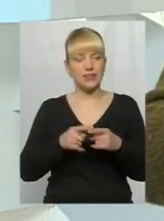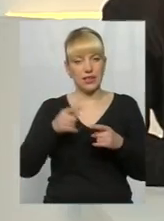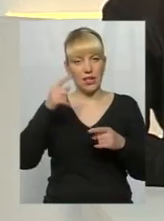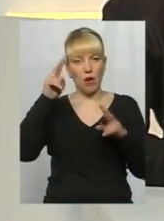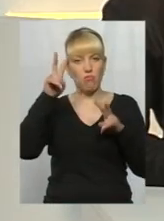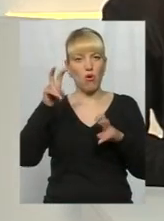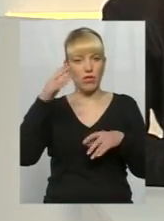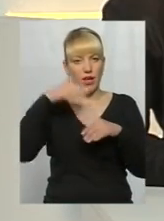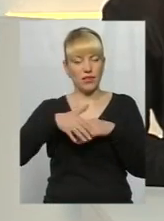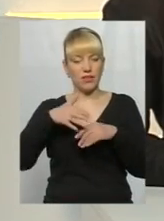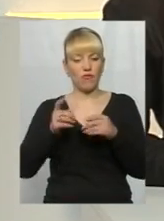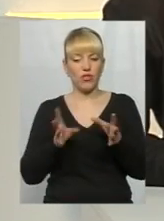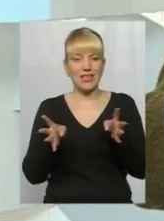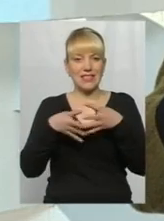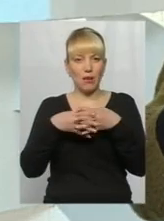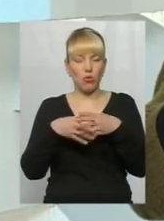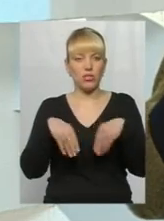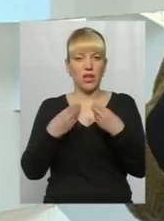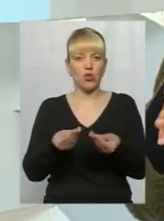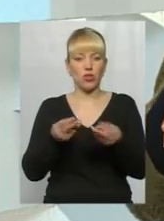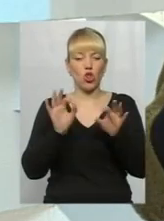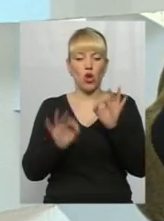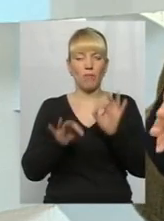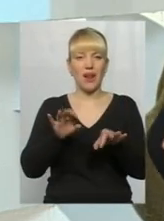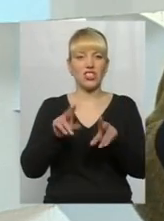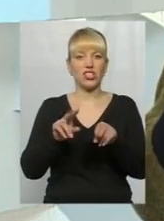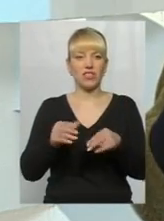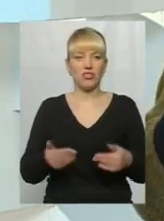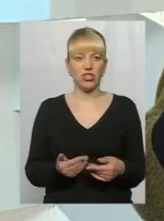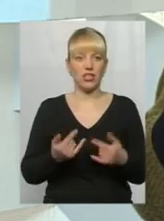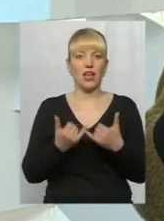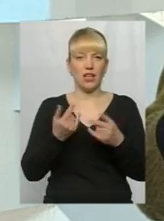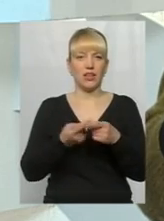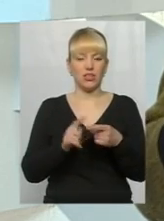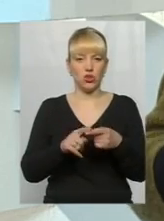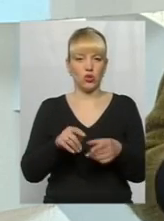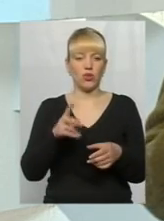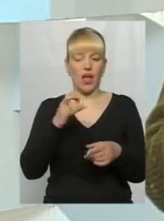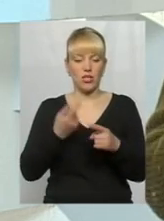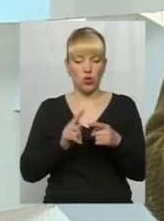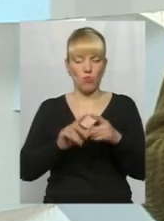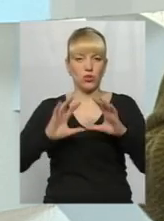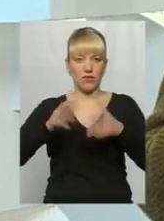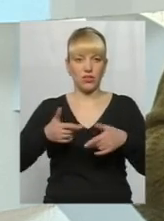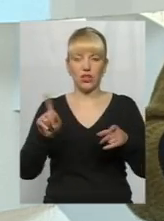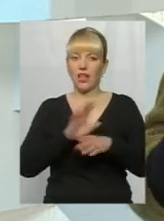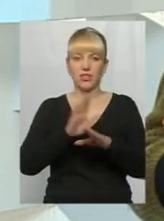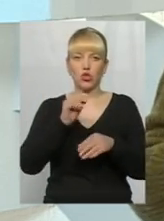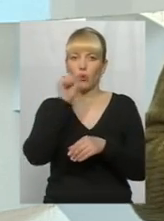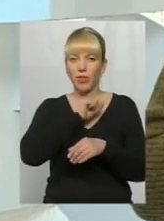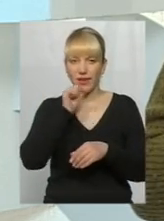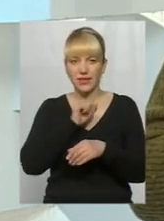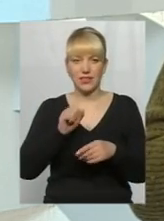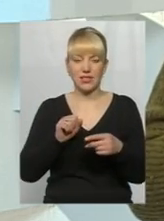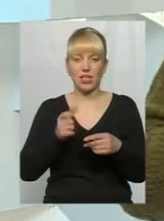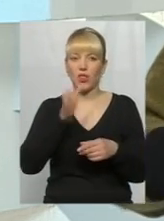вони в симбіозі дають нормальне, щасливе життя людини. Ради цього вона тут, на цьому світі. Не тільки, щоб наїстися, напитися